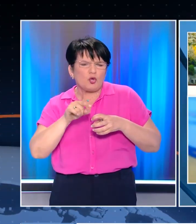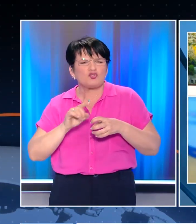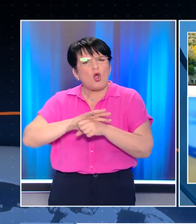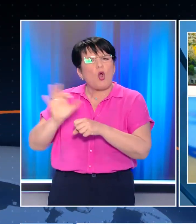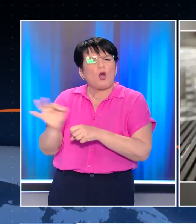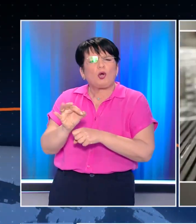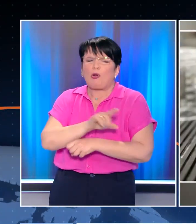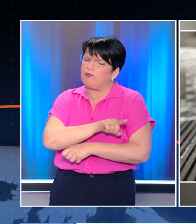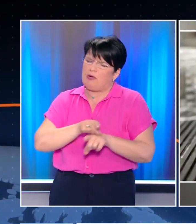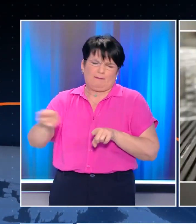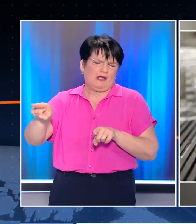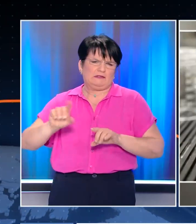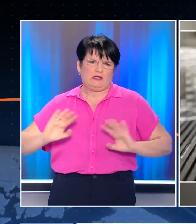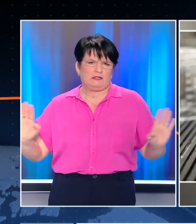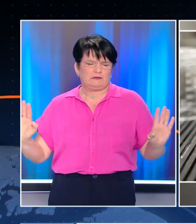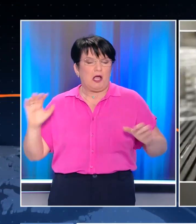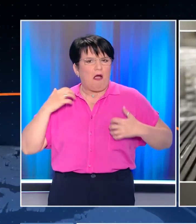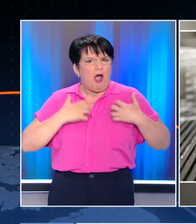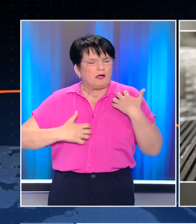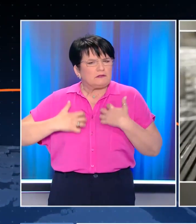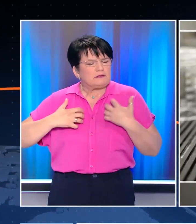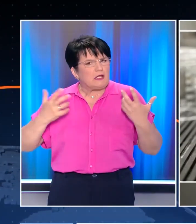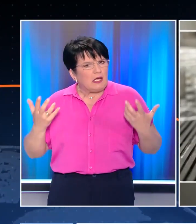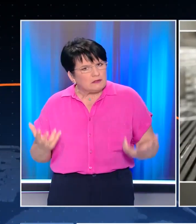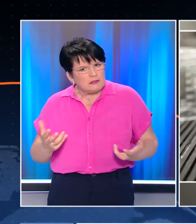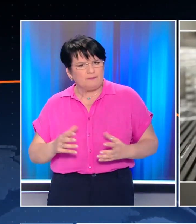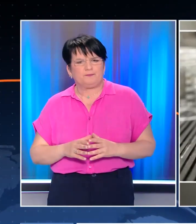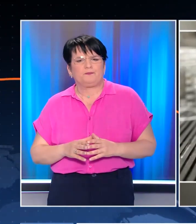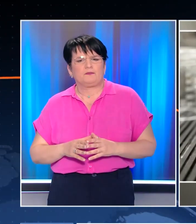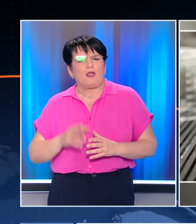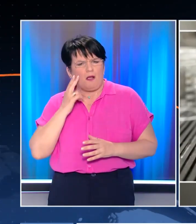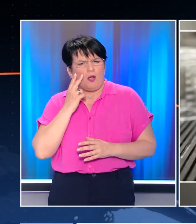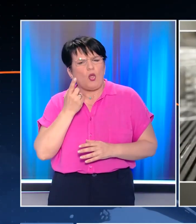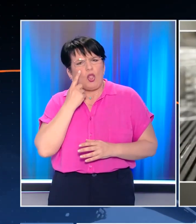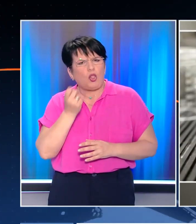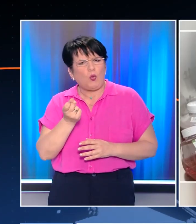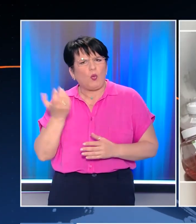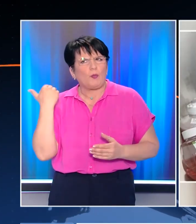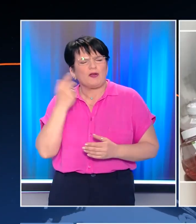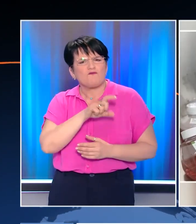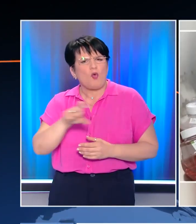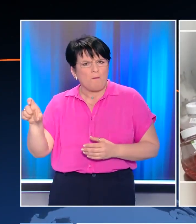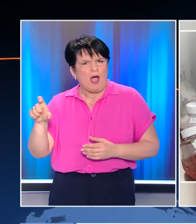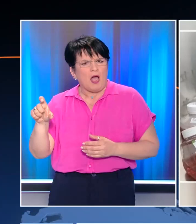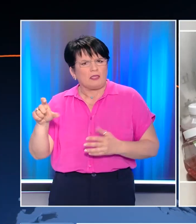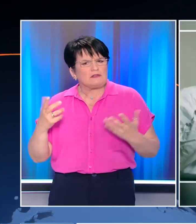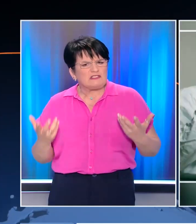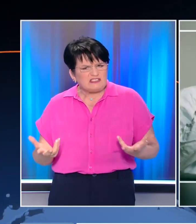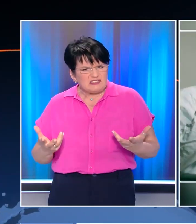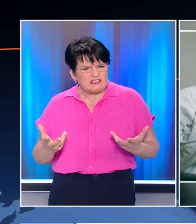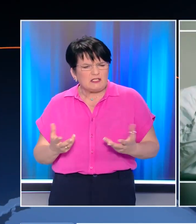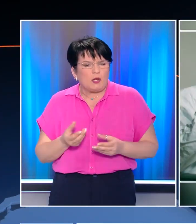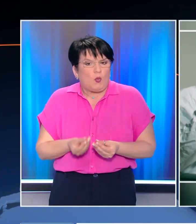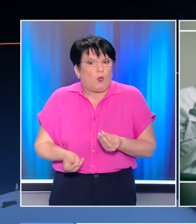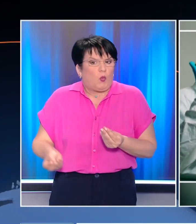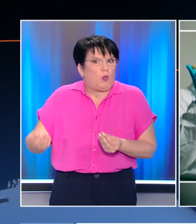τον κορονοϊό. Μας ανησυχεί. Μπορώ να πω ότι έχουμε δει τις τελευταίες εβδομάδες μια